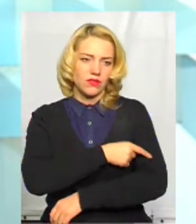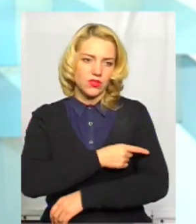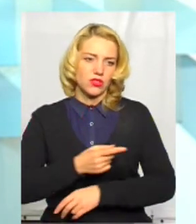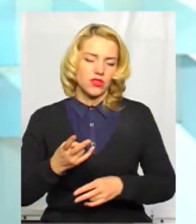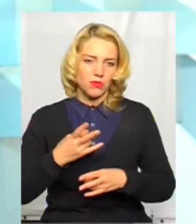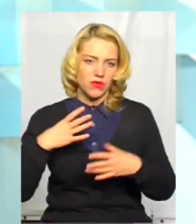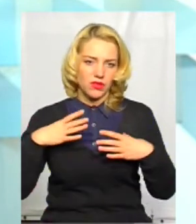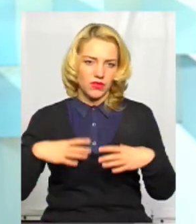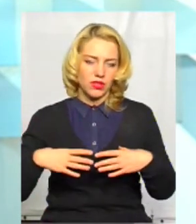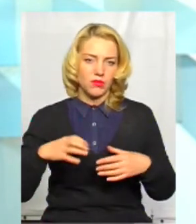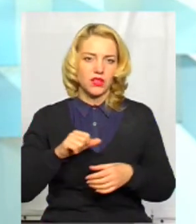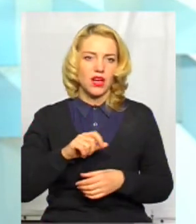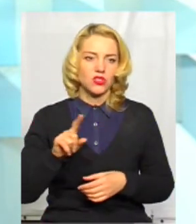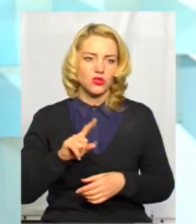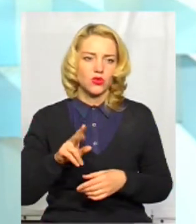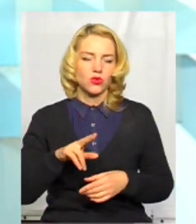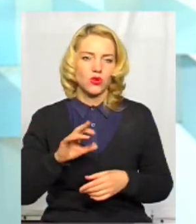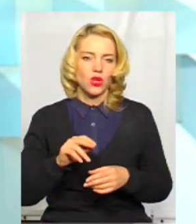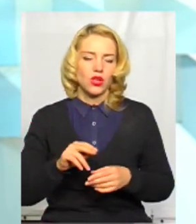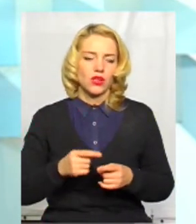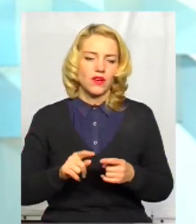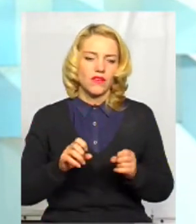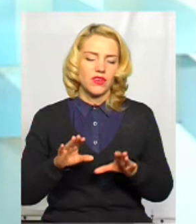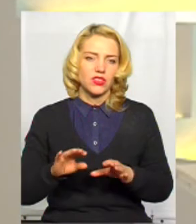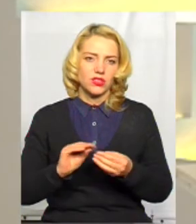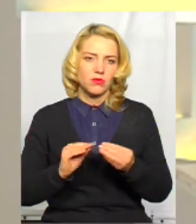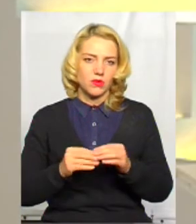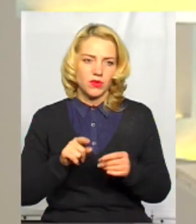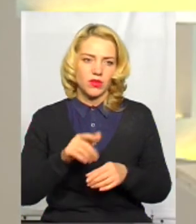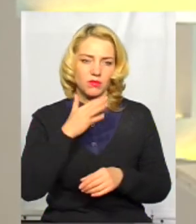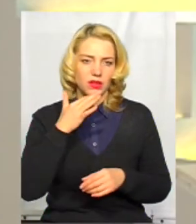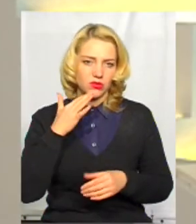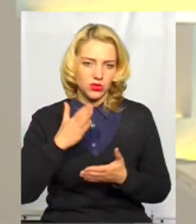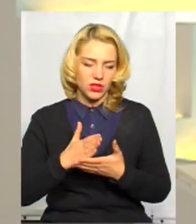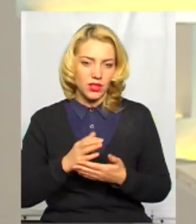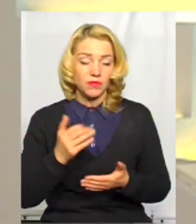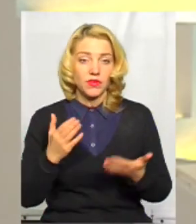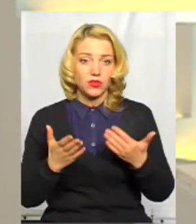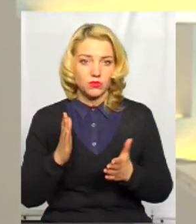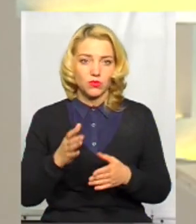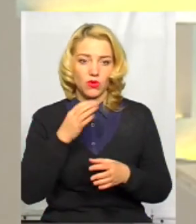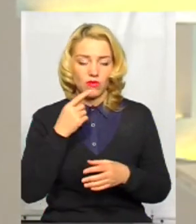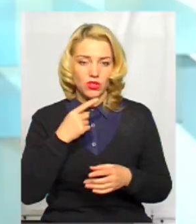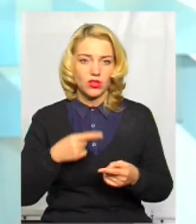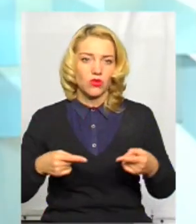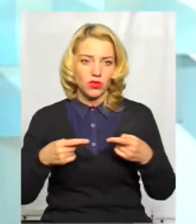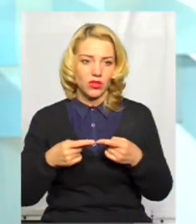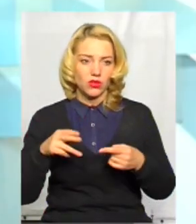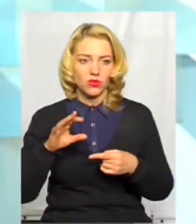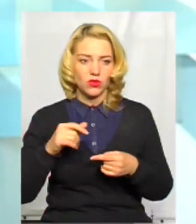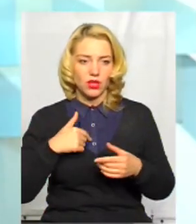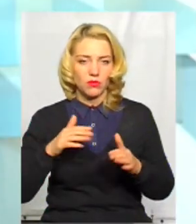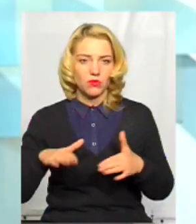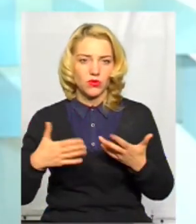витримати. А щодо турборежиму вирішення проблем, їх, знову таки, дуже багато. Якщо ми будемо говорити більш конкретно, то я